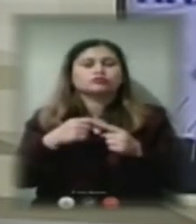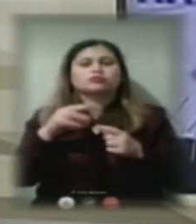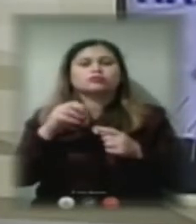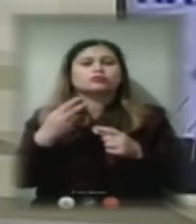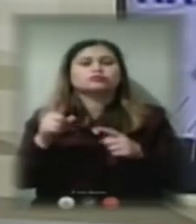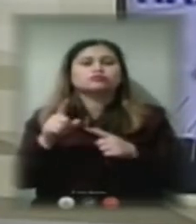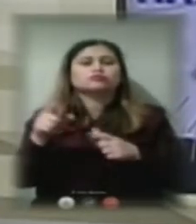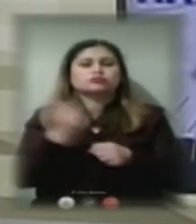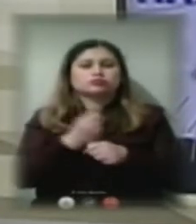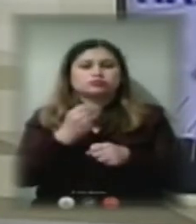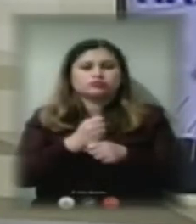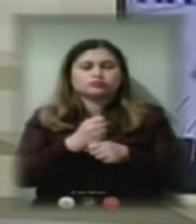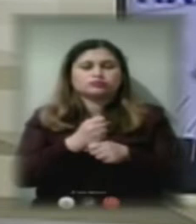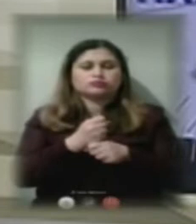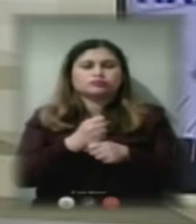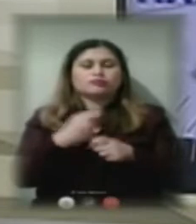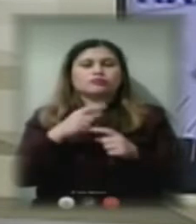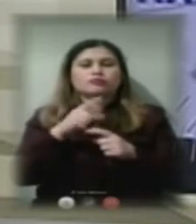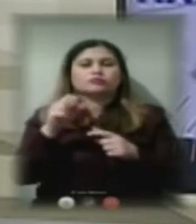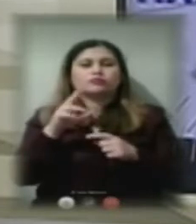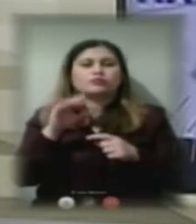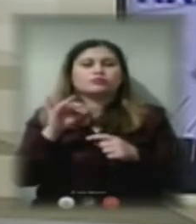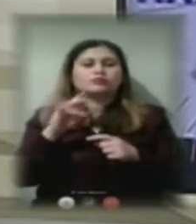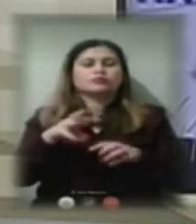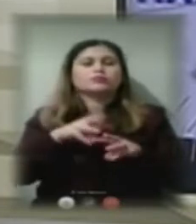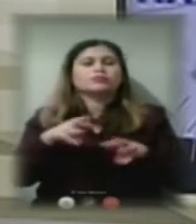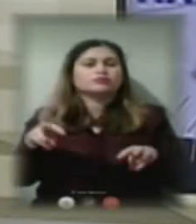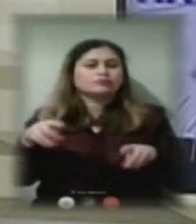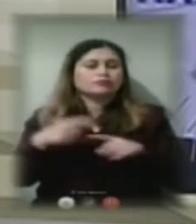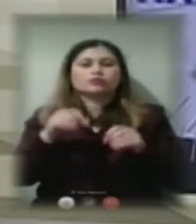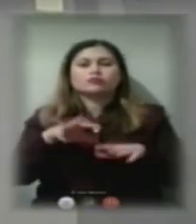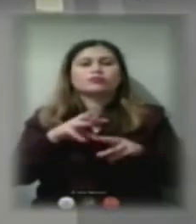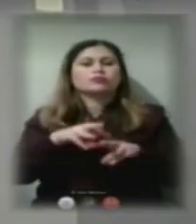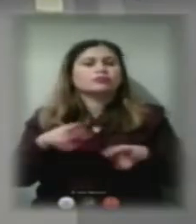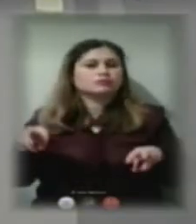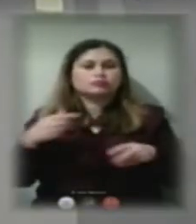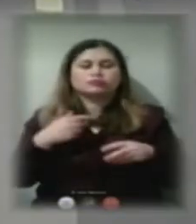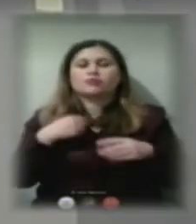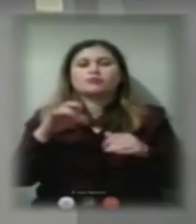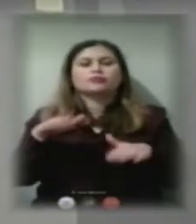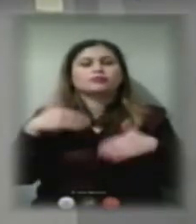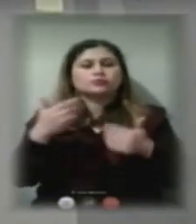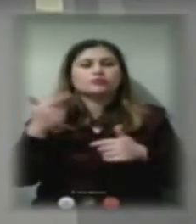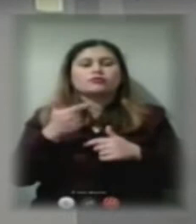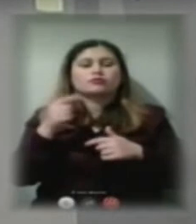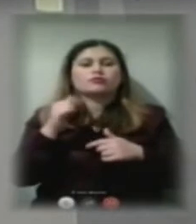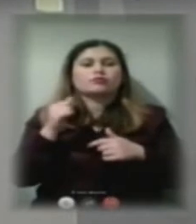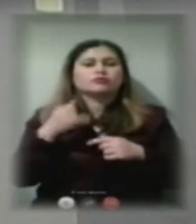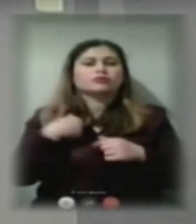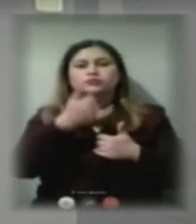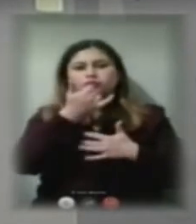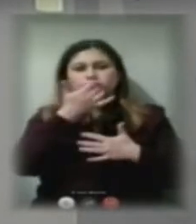робити. Без Кабінету Міністрів, без рішення Кабінету Міністрів, без пропозиції територіальної громади, ми не зможемо